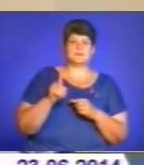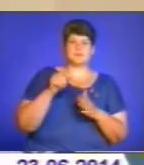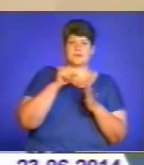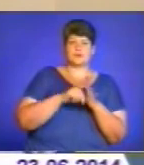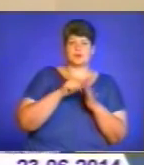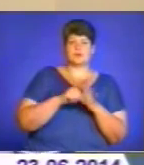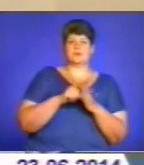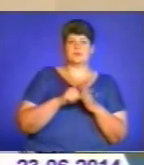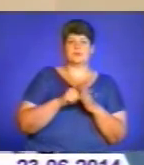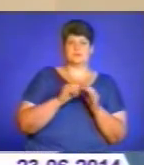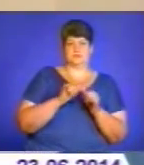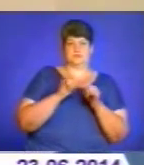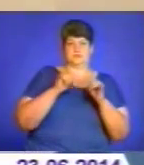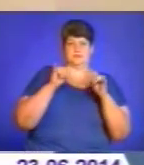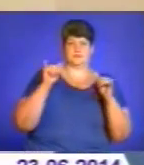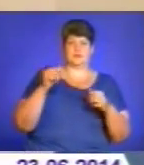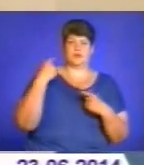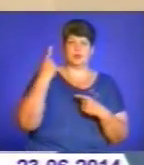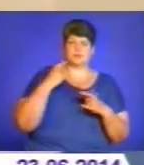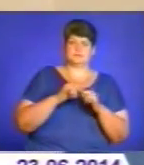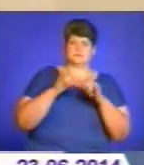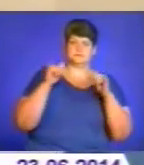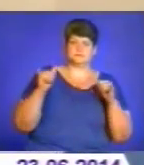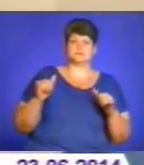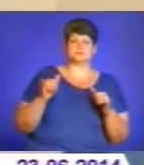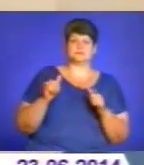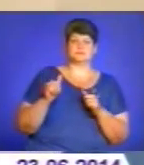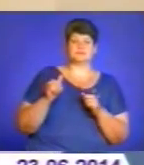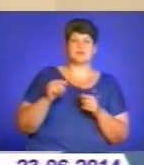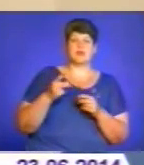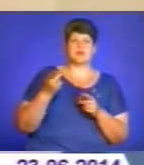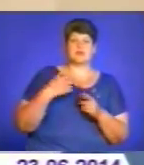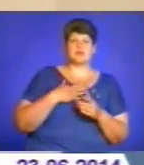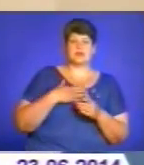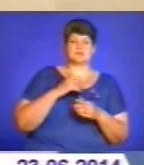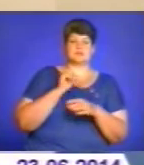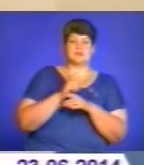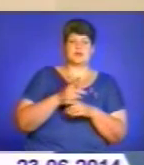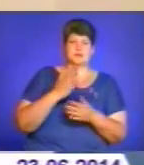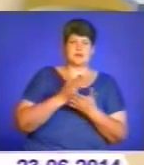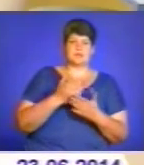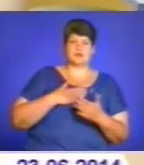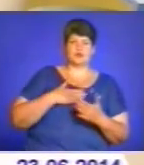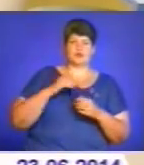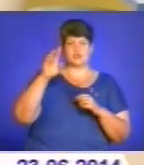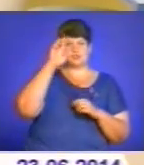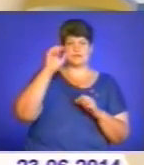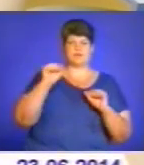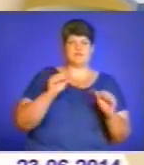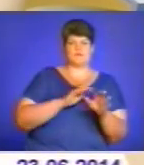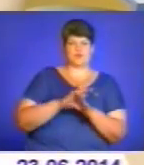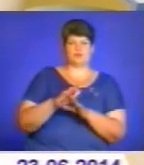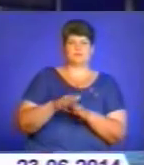злочини розкривалися, і ці задачі, які ставляться переді мною державою, керівництвом, не виконують.